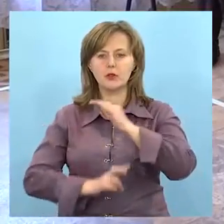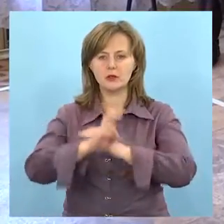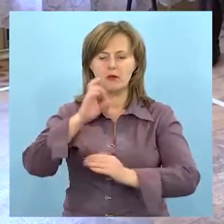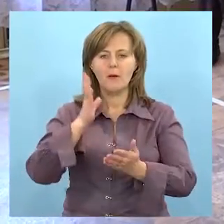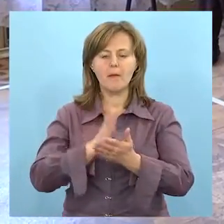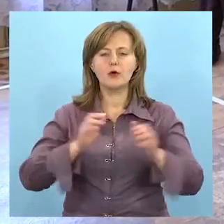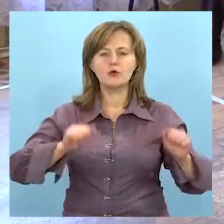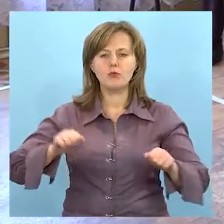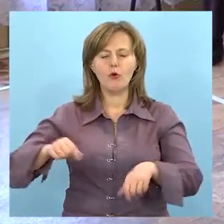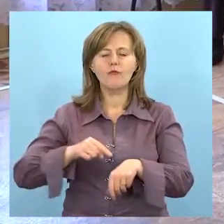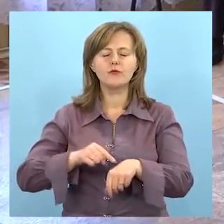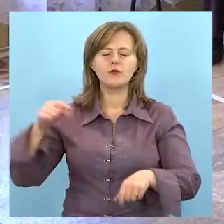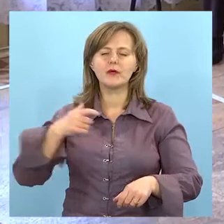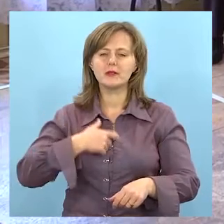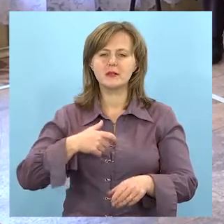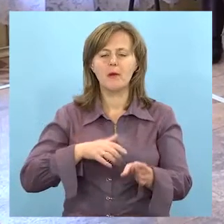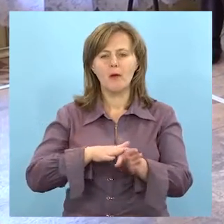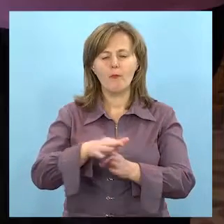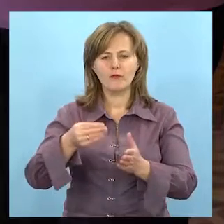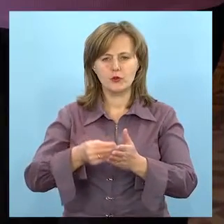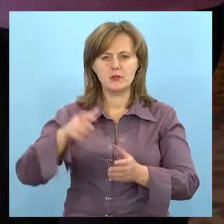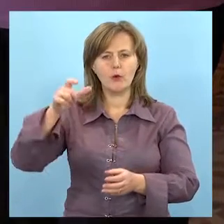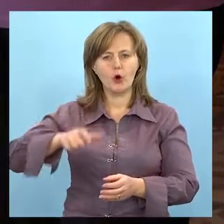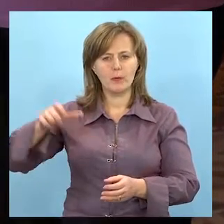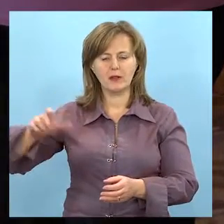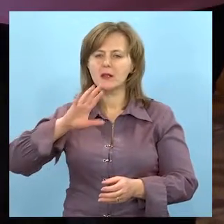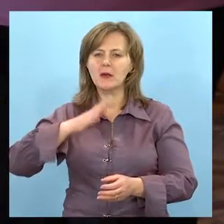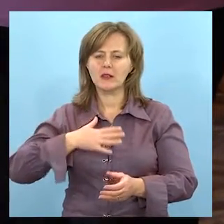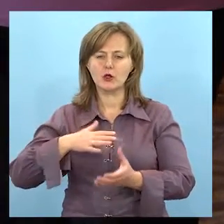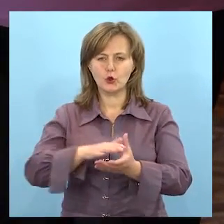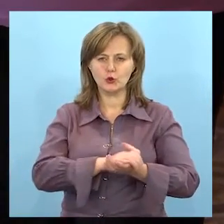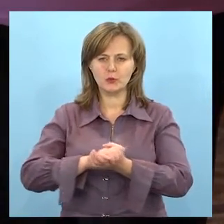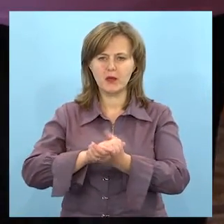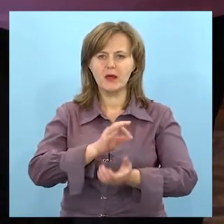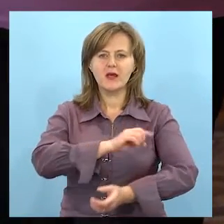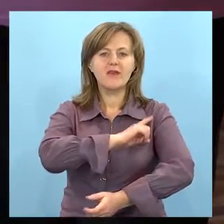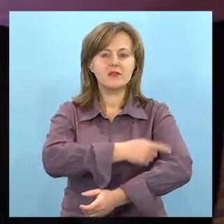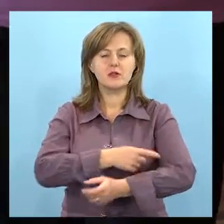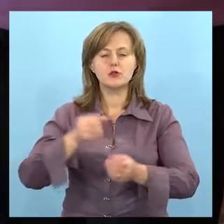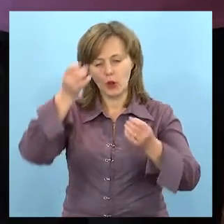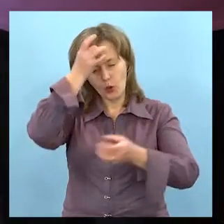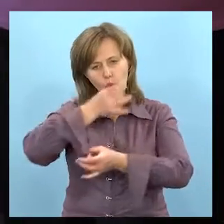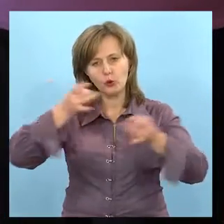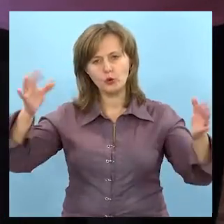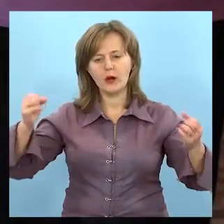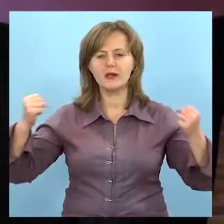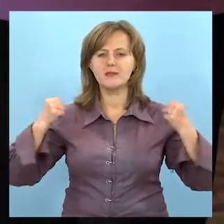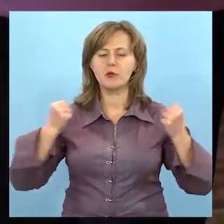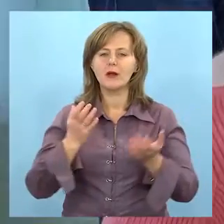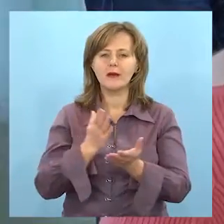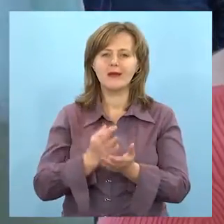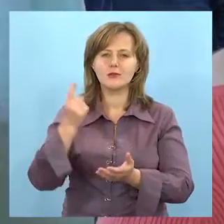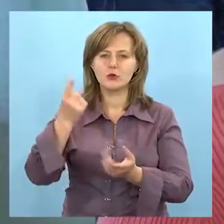Церкви мають змогу відчувати себе повноцінними громадянами нашого суспільства. І фізична культура та спорт є однією із сфер